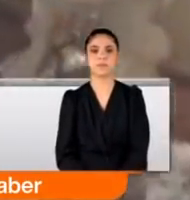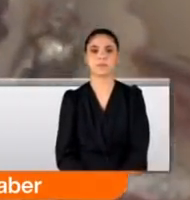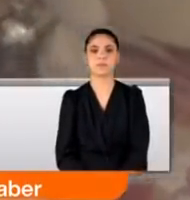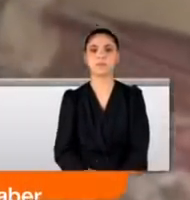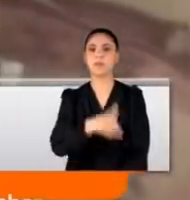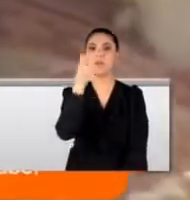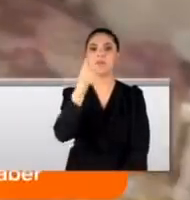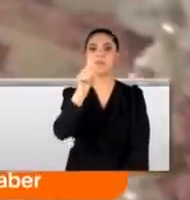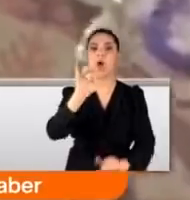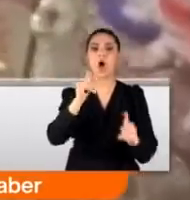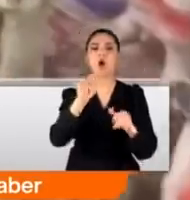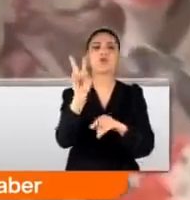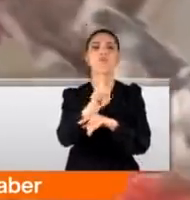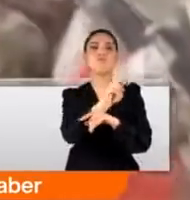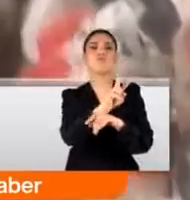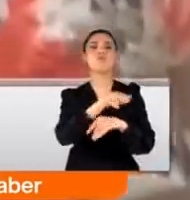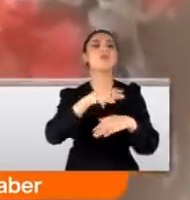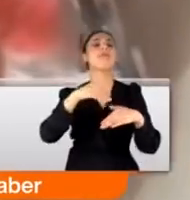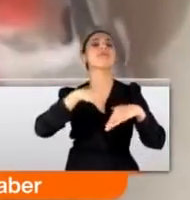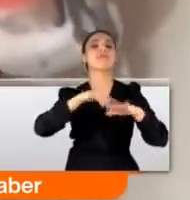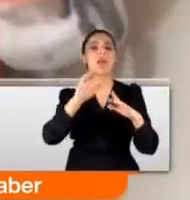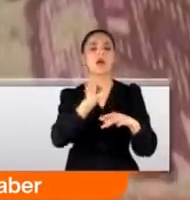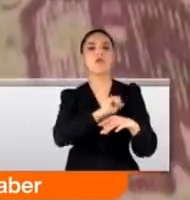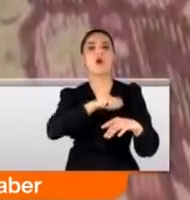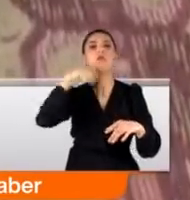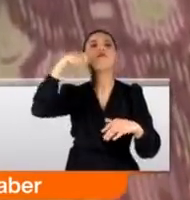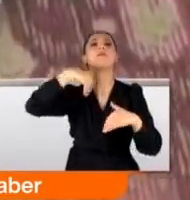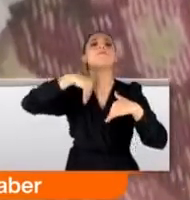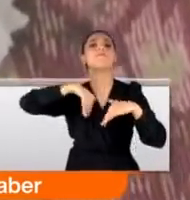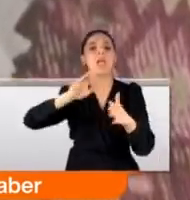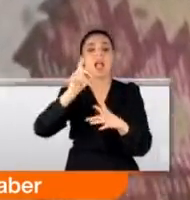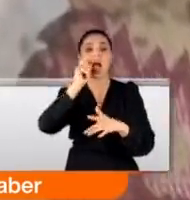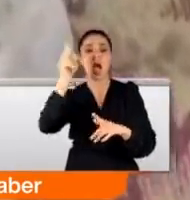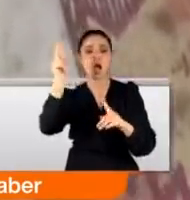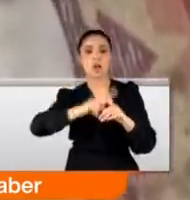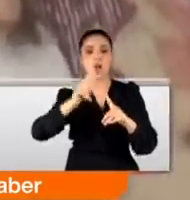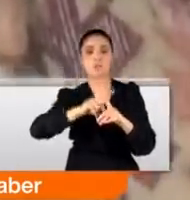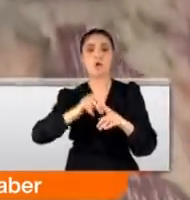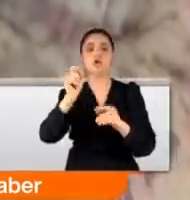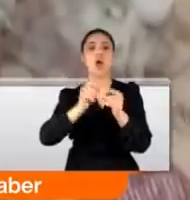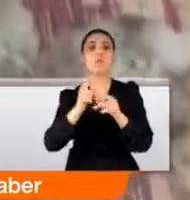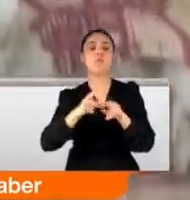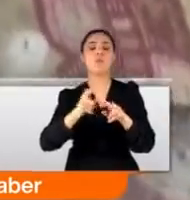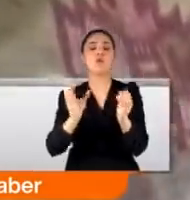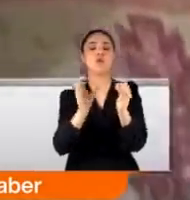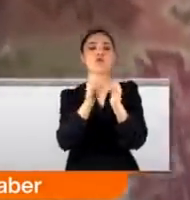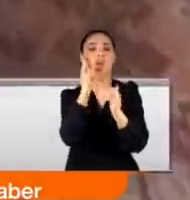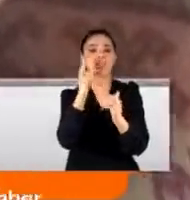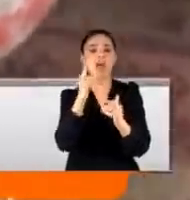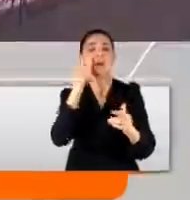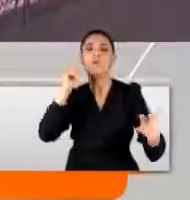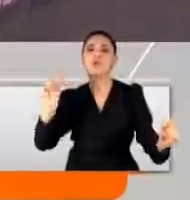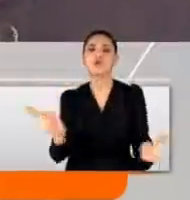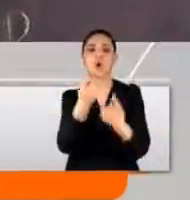Görüntüler bir oyuncak müzesinden ya da korku filminden değil. Ankara polisinin büyücü çetesine yaptığı şok